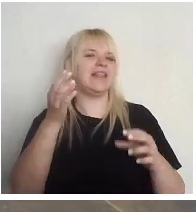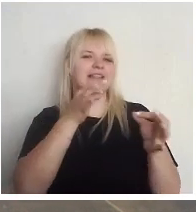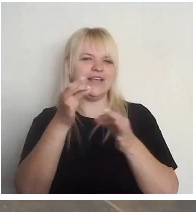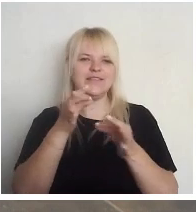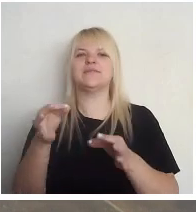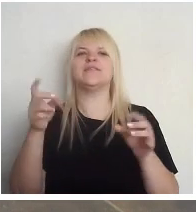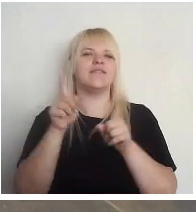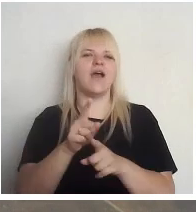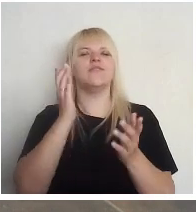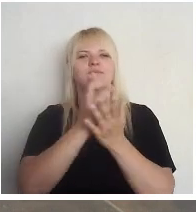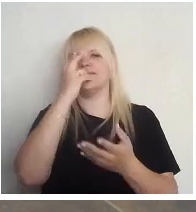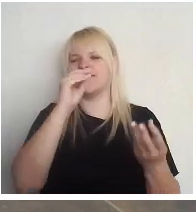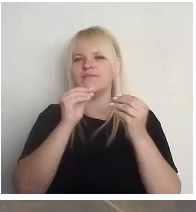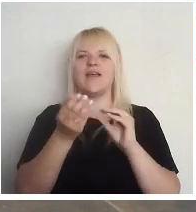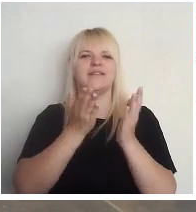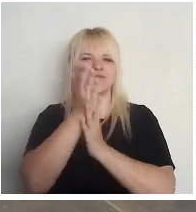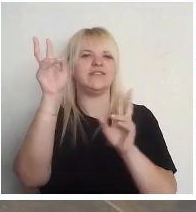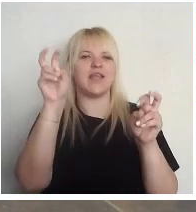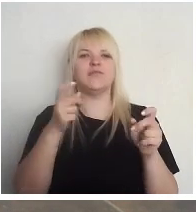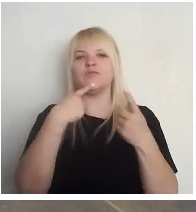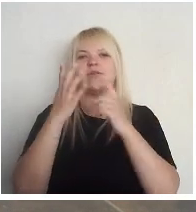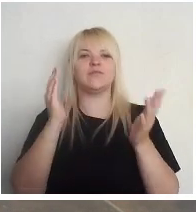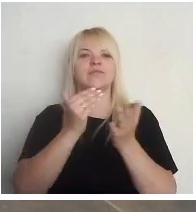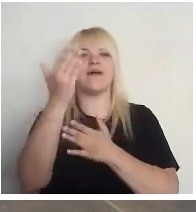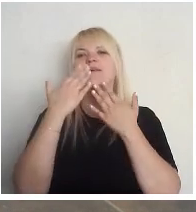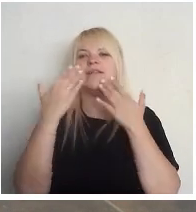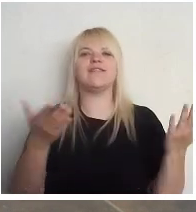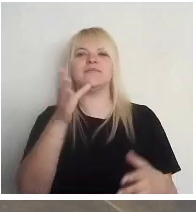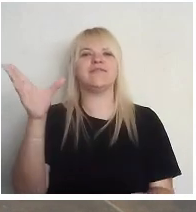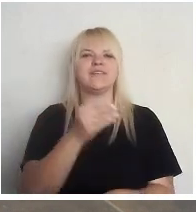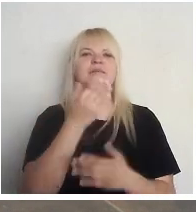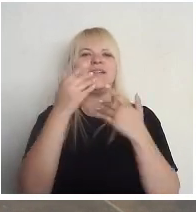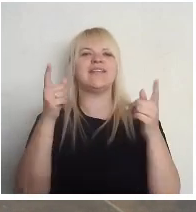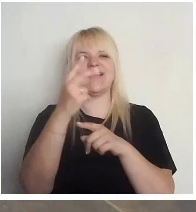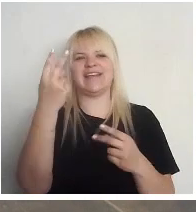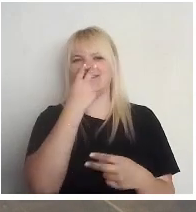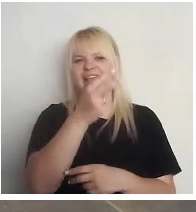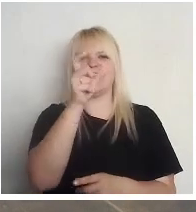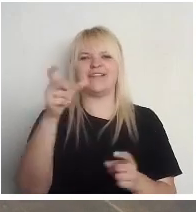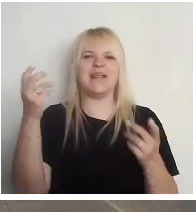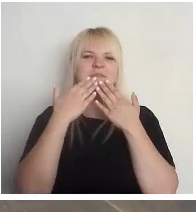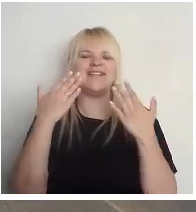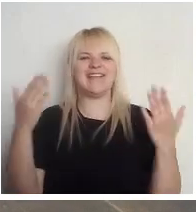izvirzītās tēmas un runāsim tālāk. Paldies jums visiem un paldies arī visiem skatītājiem. Paldies.